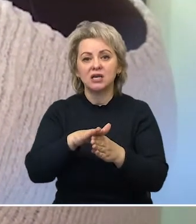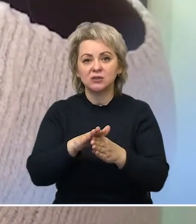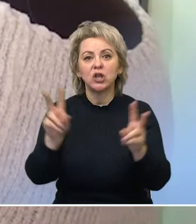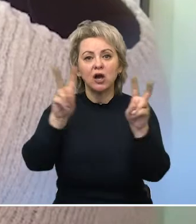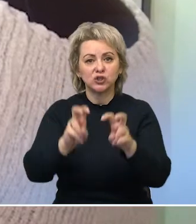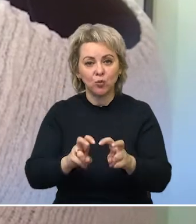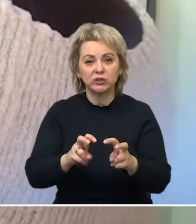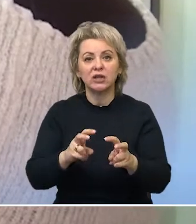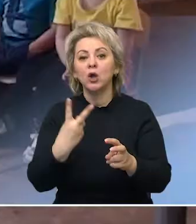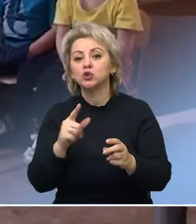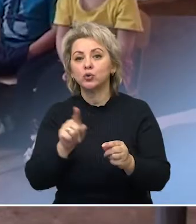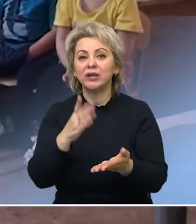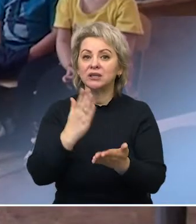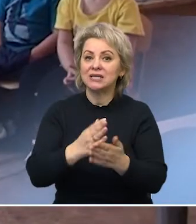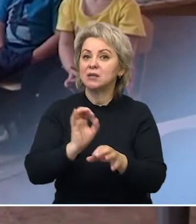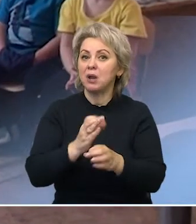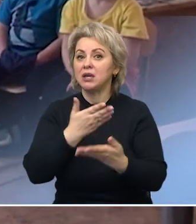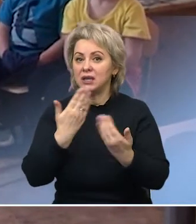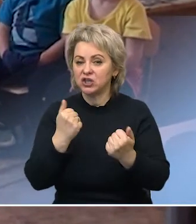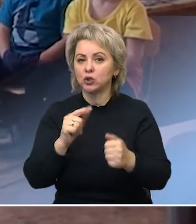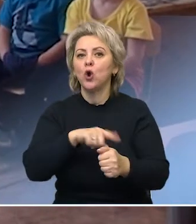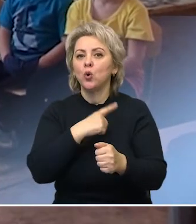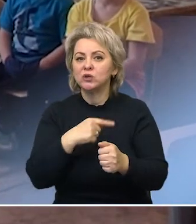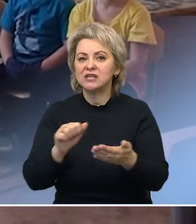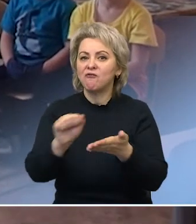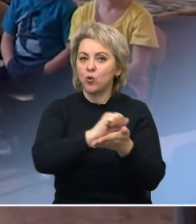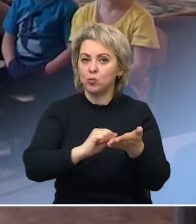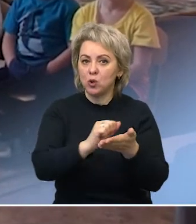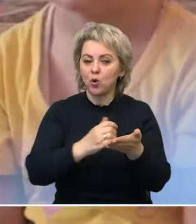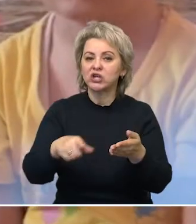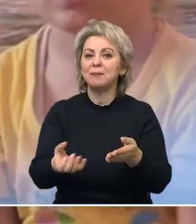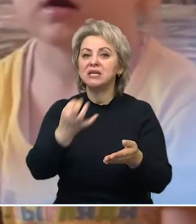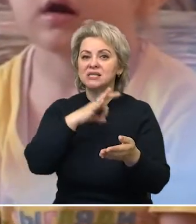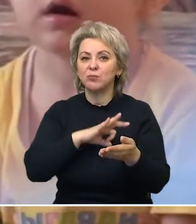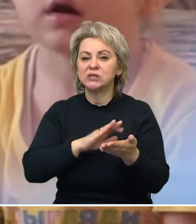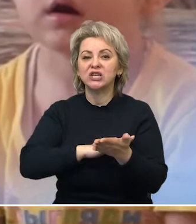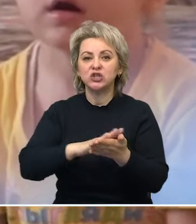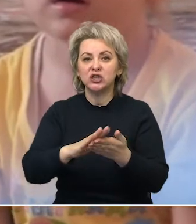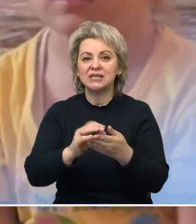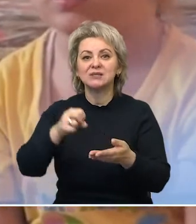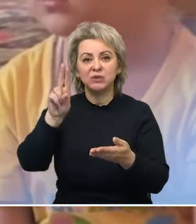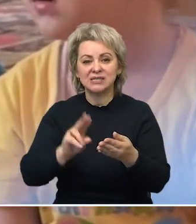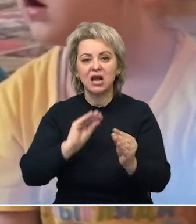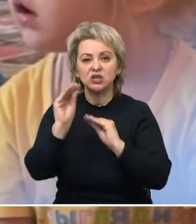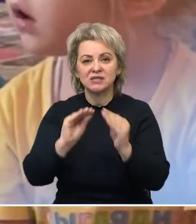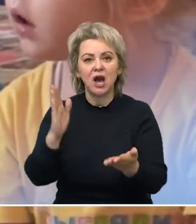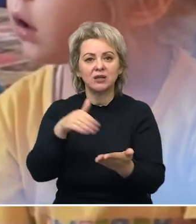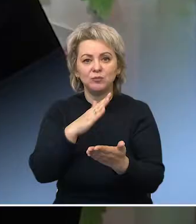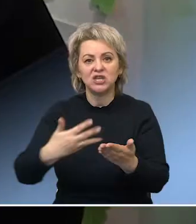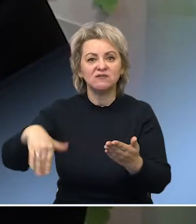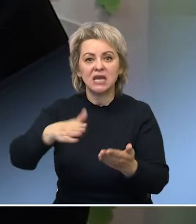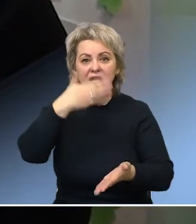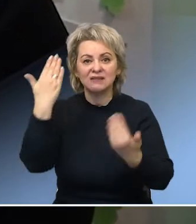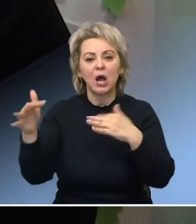признаков заболеваемости. Усилена влажная уборка с использованием дезинфицирующих средств. Отменены все развлекательные мероприятия.